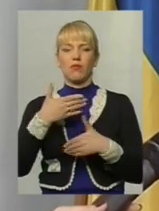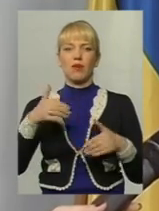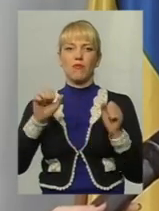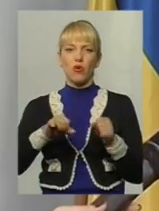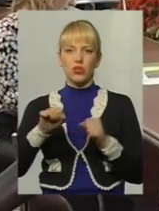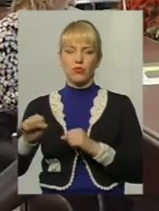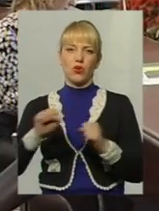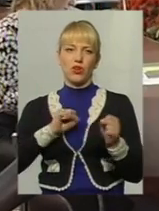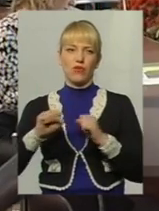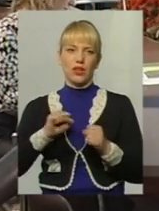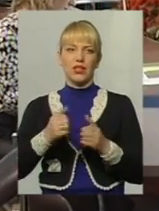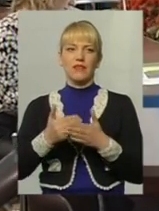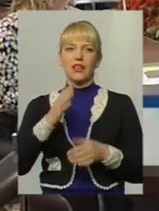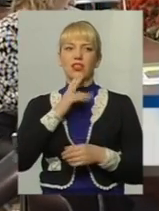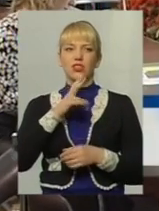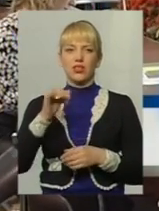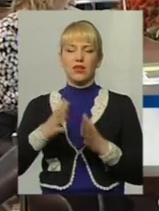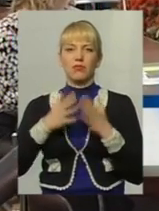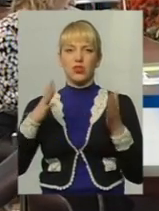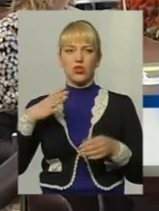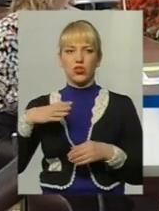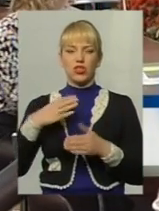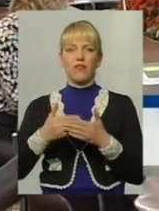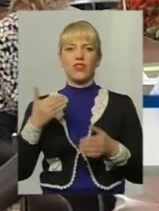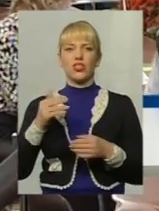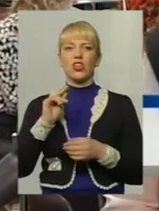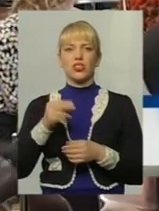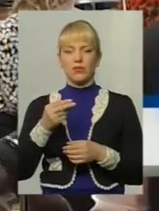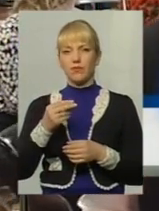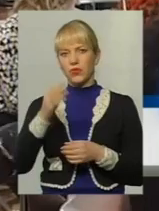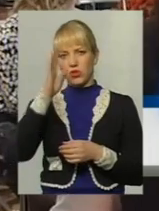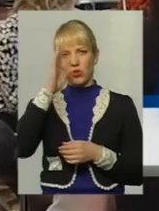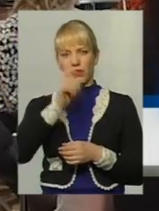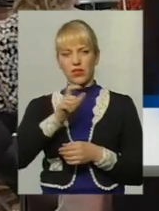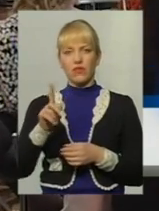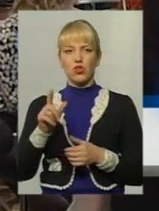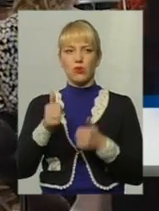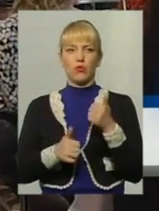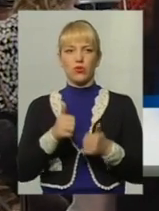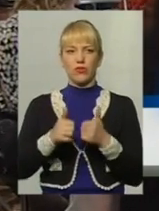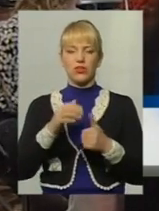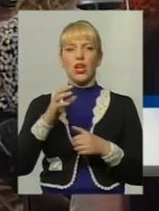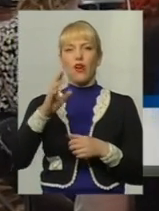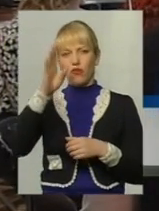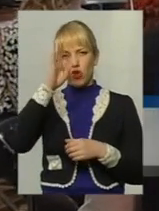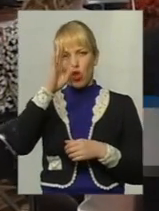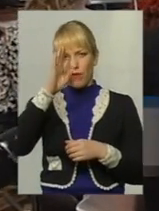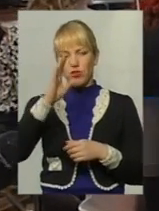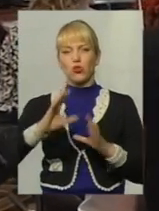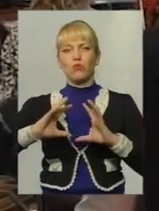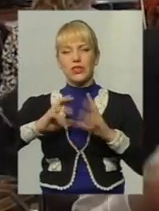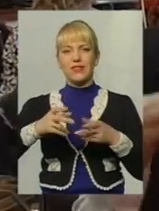керувати. Від жінки значно більше очікування, ніж від чоловіка. І щоб конкурувати в чоловічому світі, жінка має